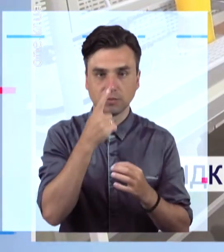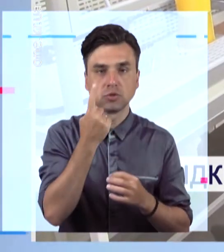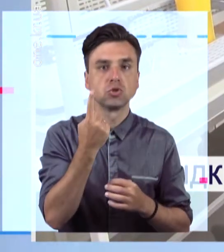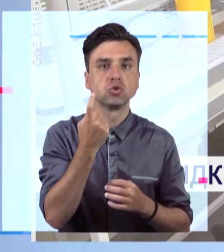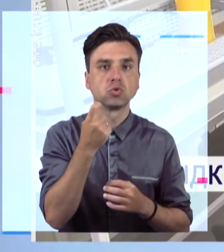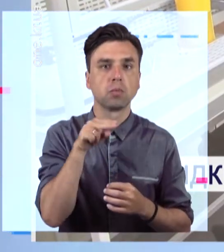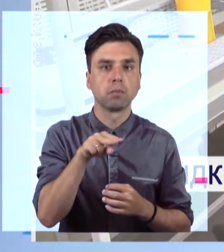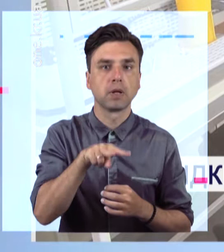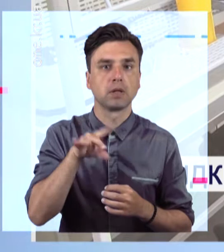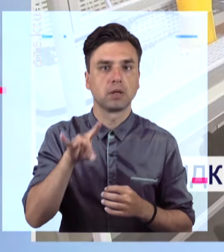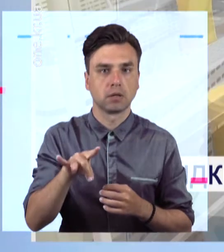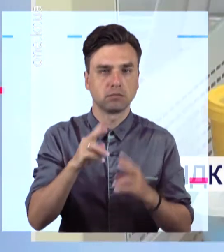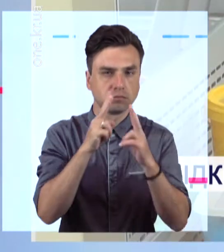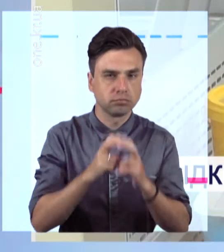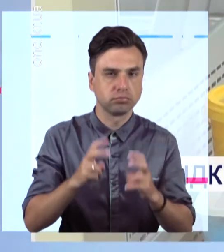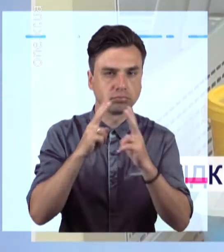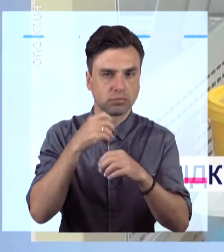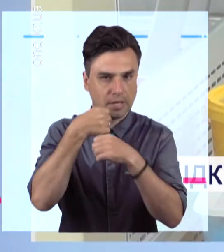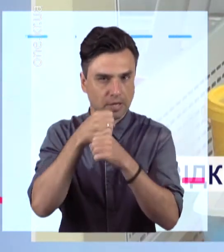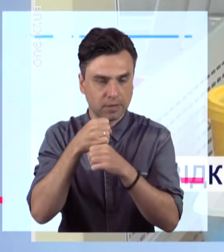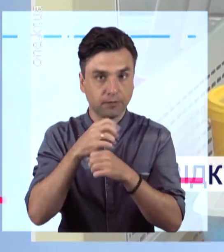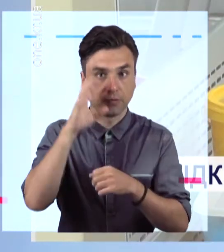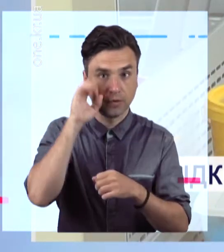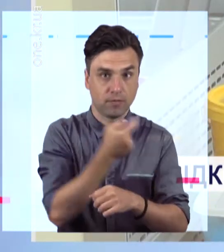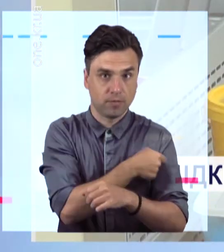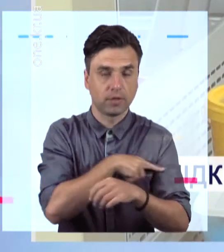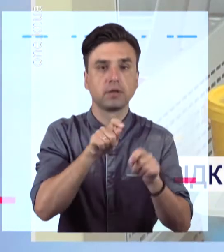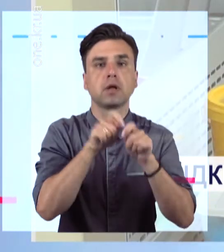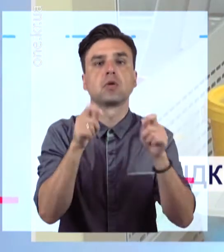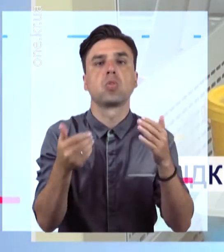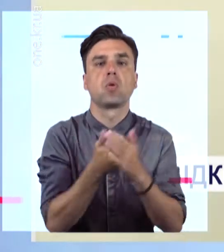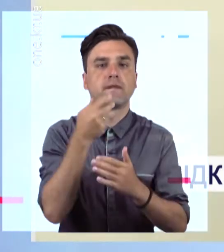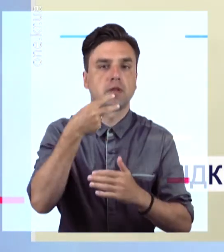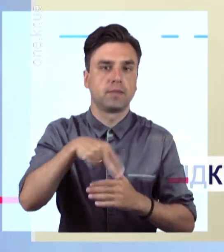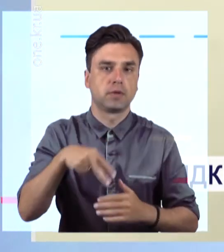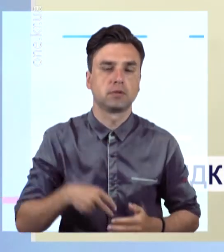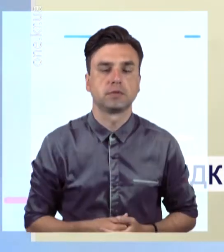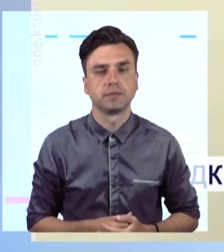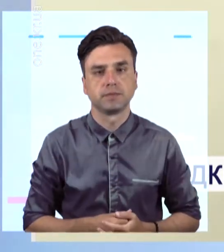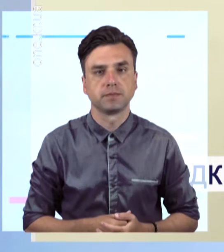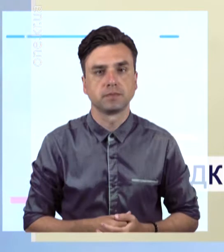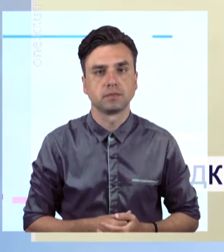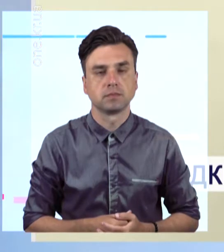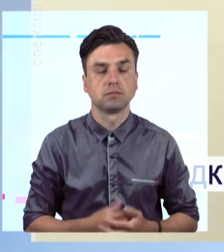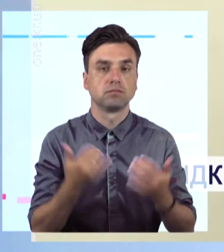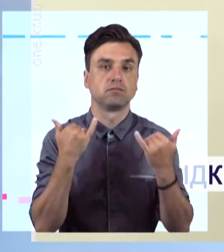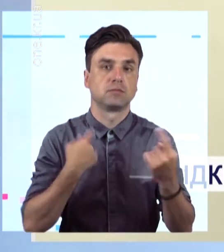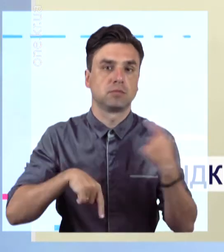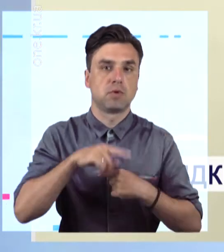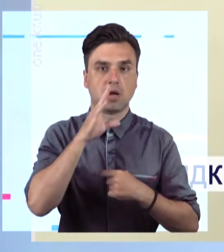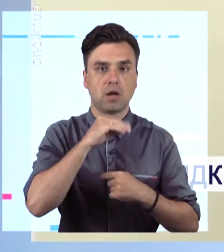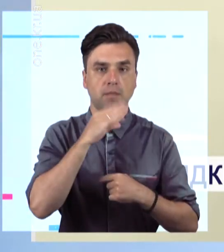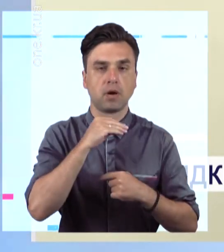інфекційній лікарні відкрили новий відділ клініко-діагностичної лабораторії. Тепер ми в змозі не лише